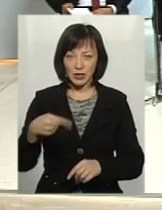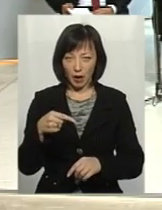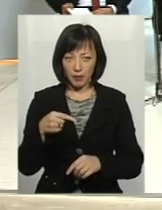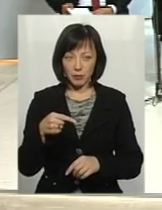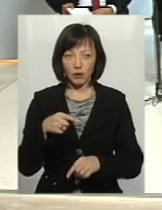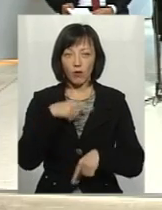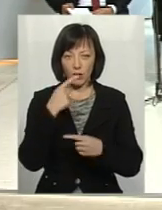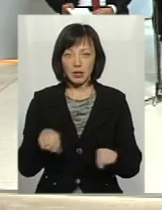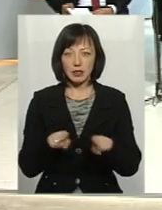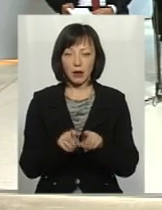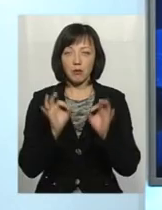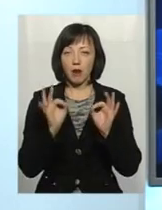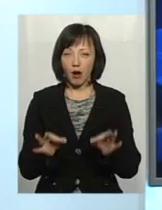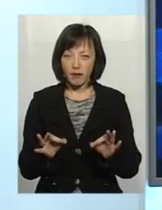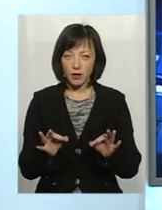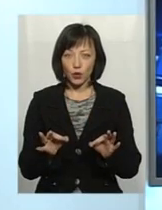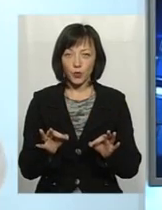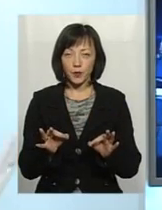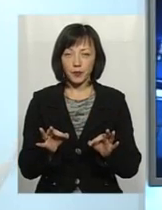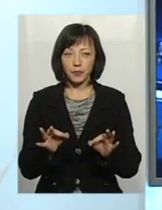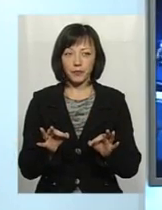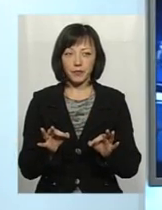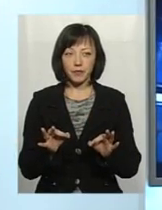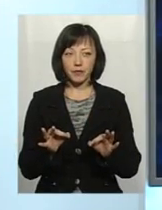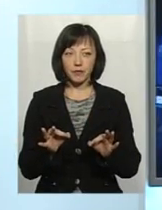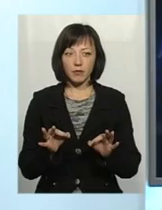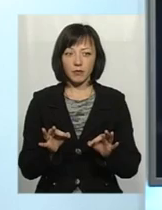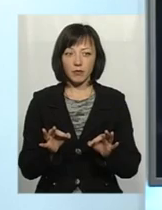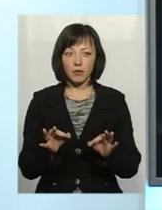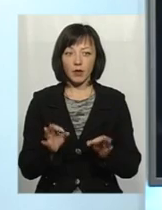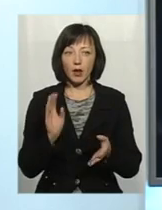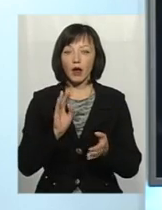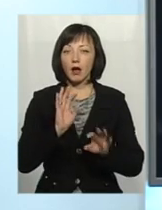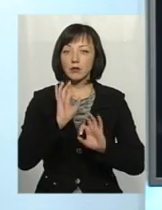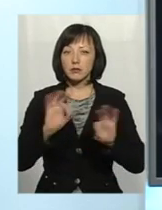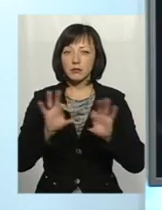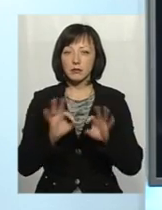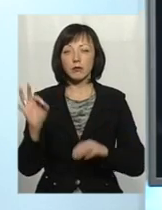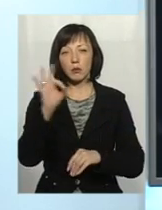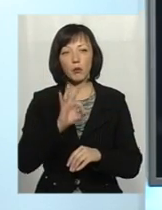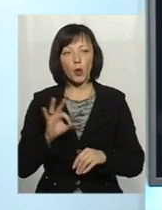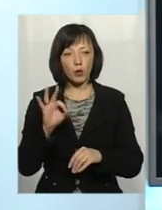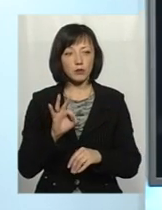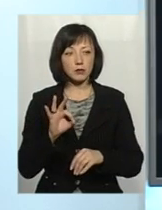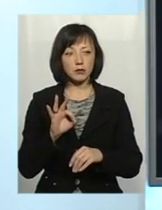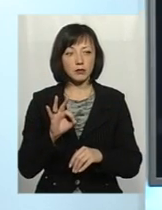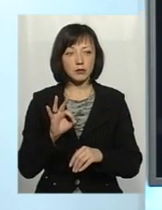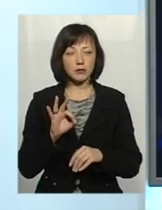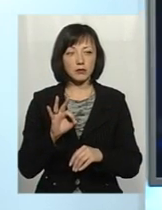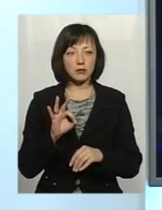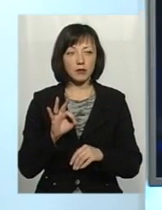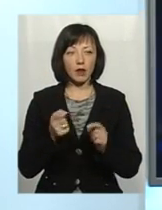давайте говорити так правильно, все-таки йшлося про, вказувався,